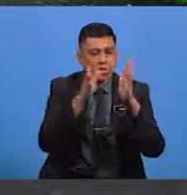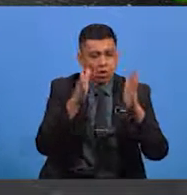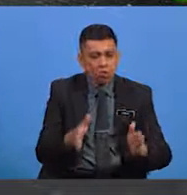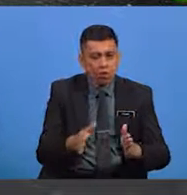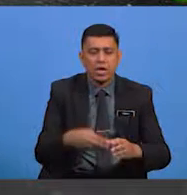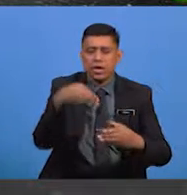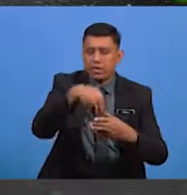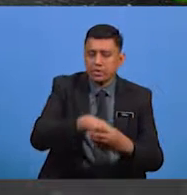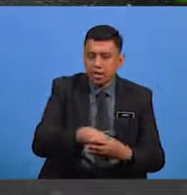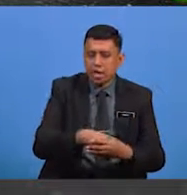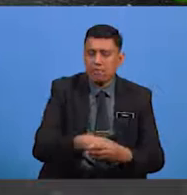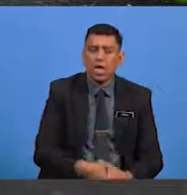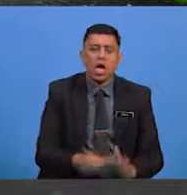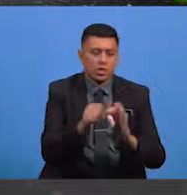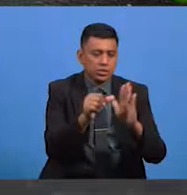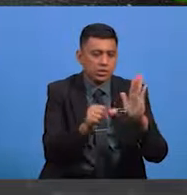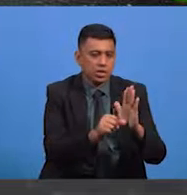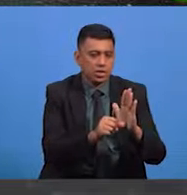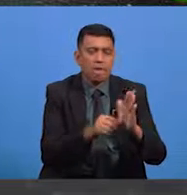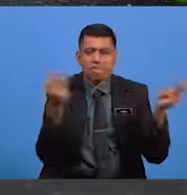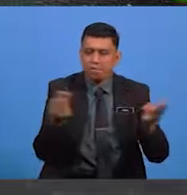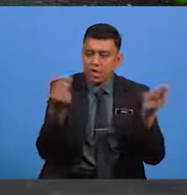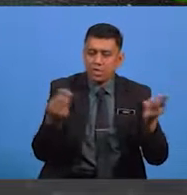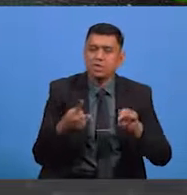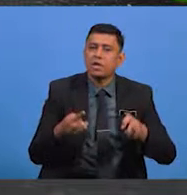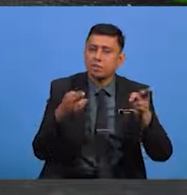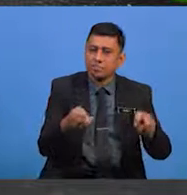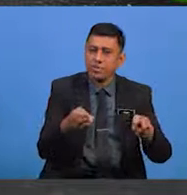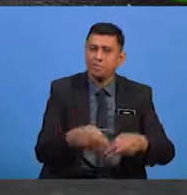sesuatu upacara Atau majlis rasmi